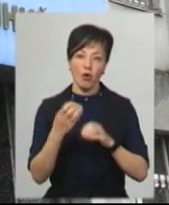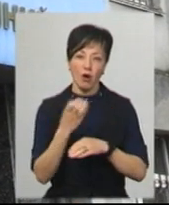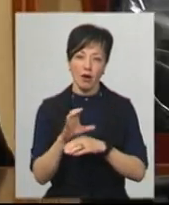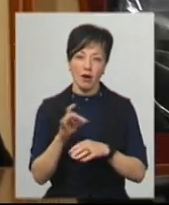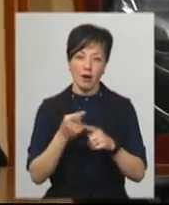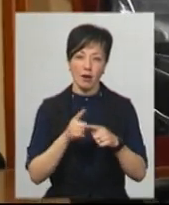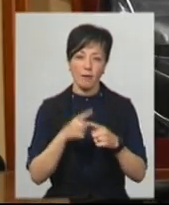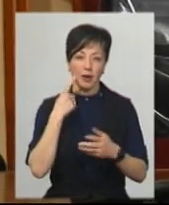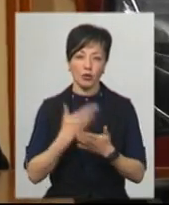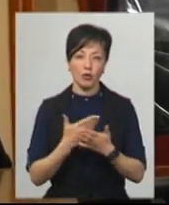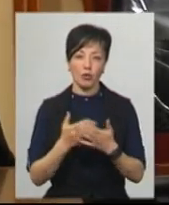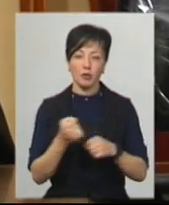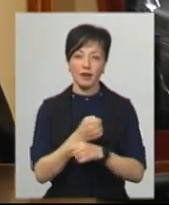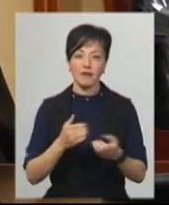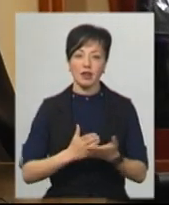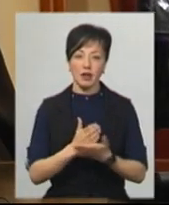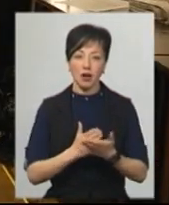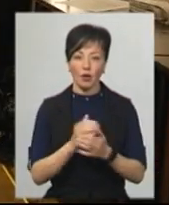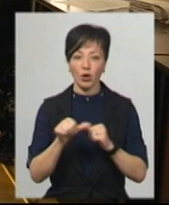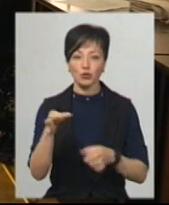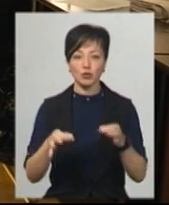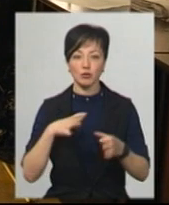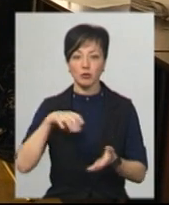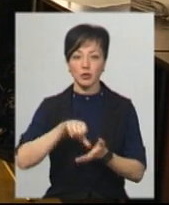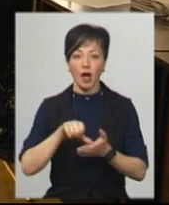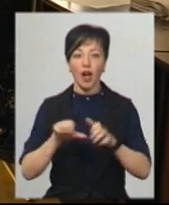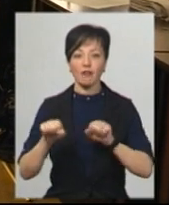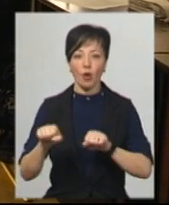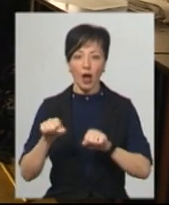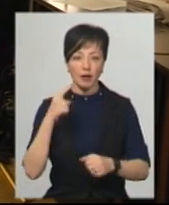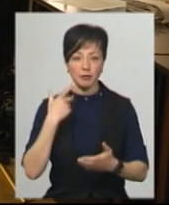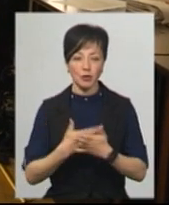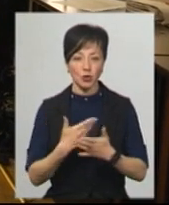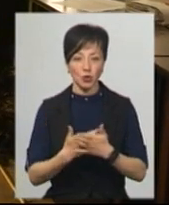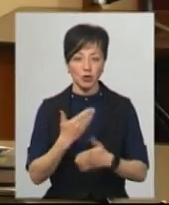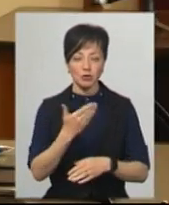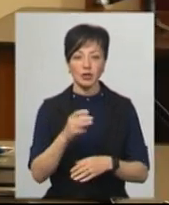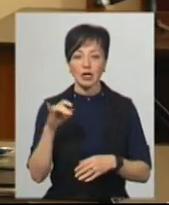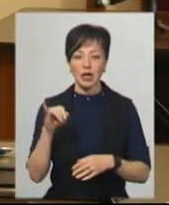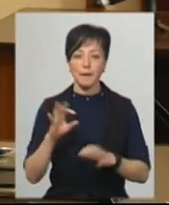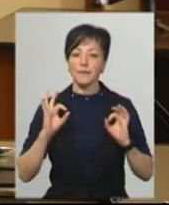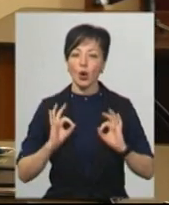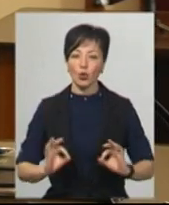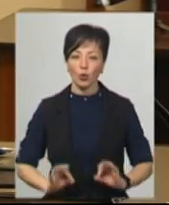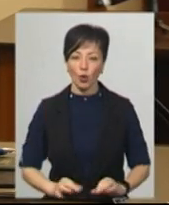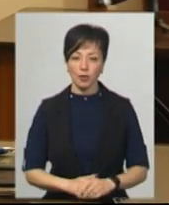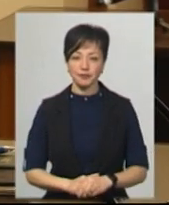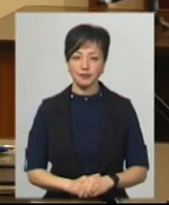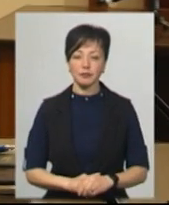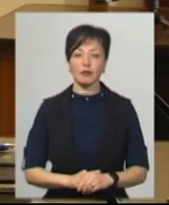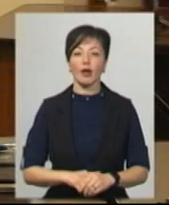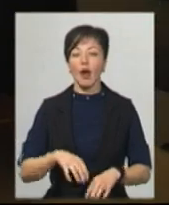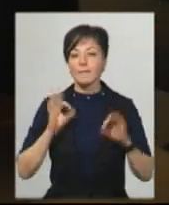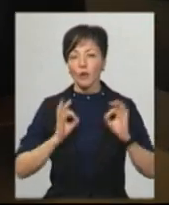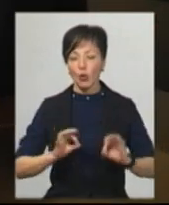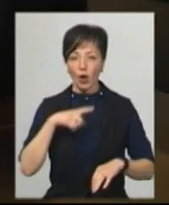побитті ветерана АТО ООС, окрім суддів Олександра Трембача, були присутні адвокат підозрюваного Анатолій Стасишин та прокурор Віталій Гринчук. Останній